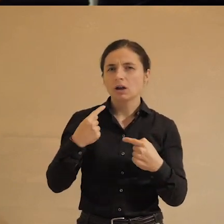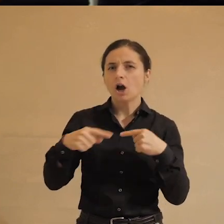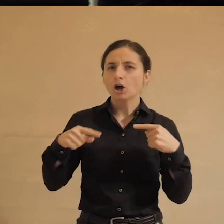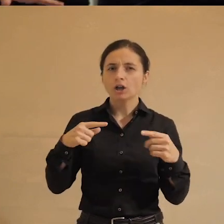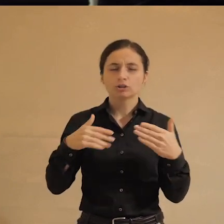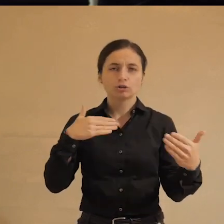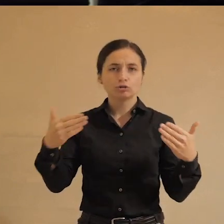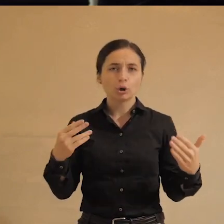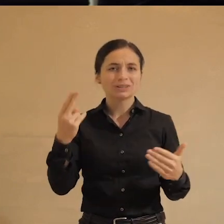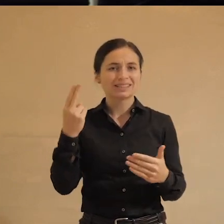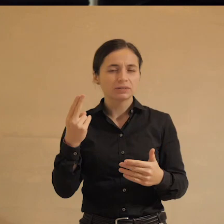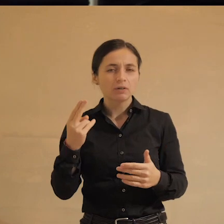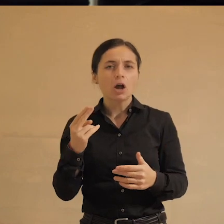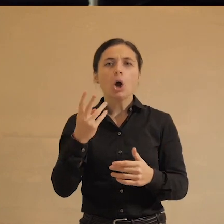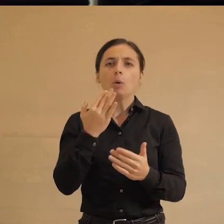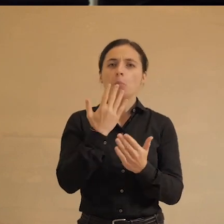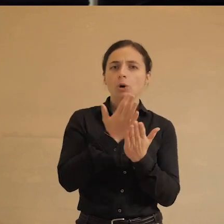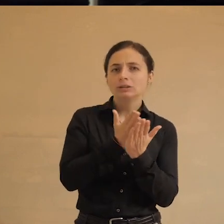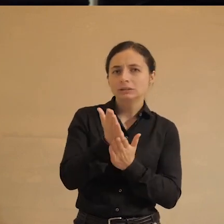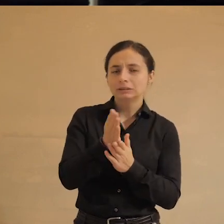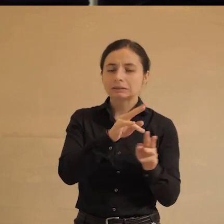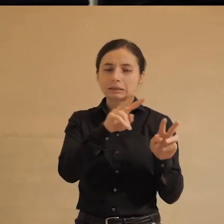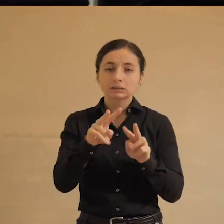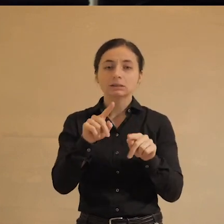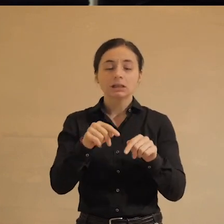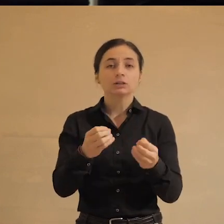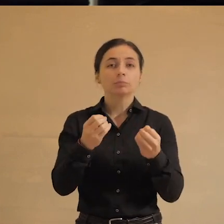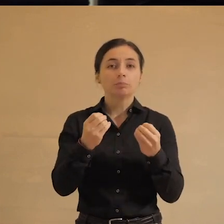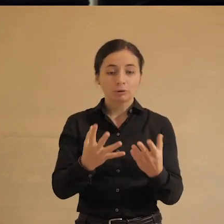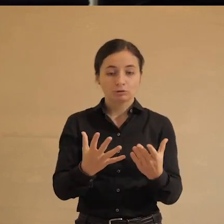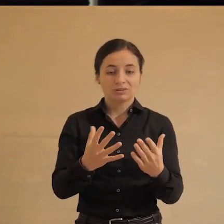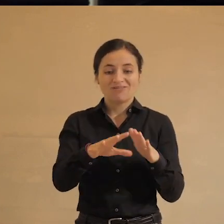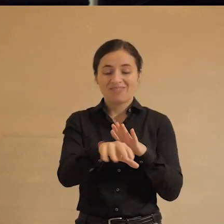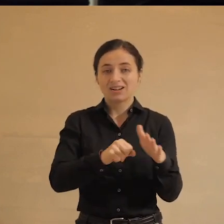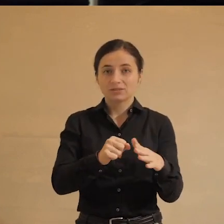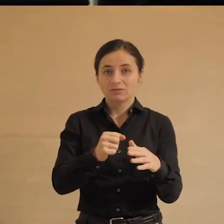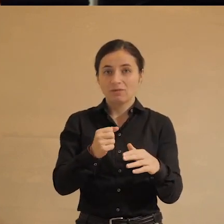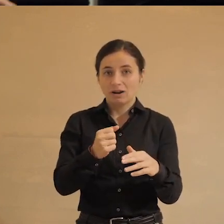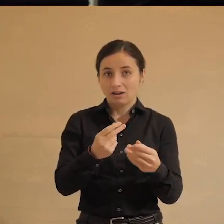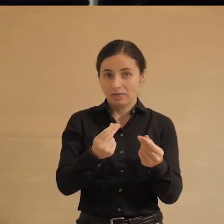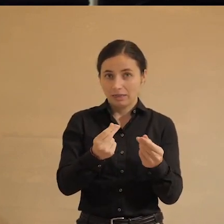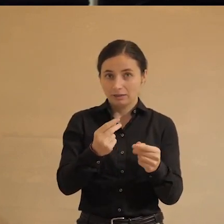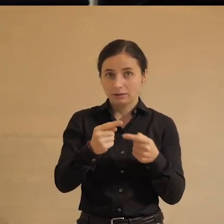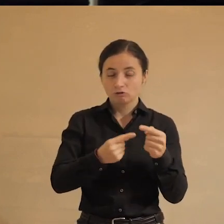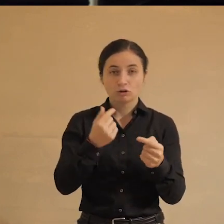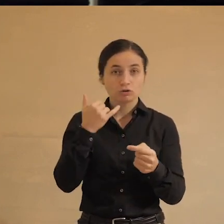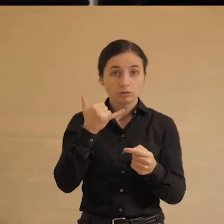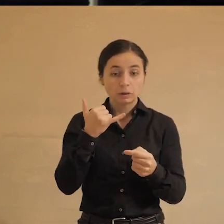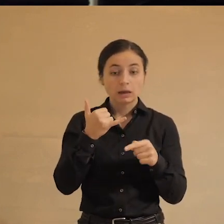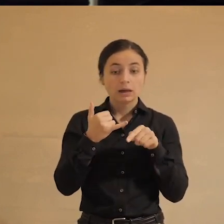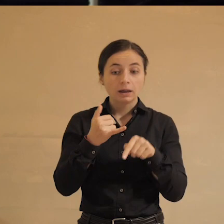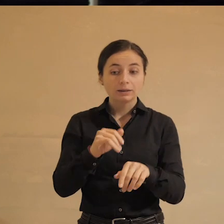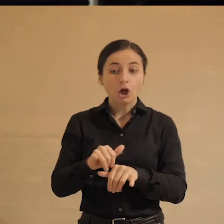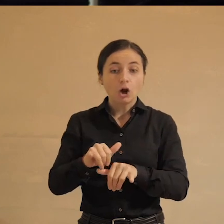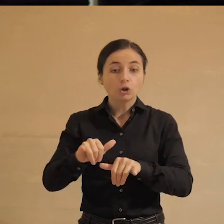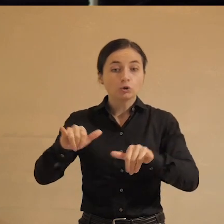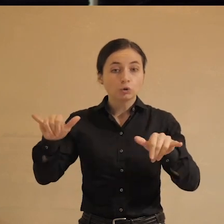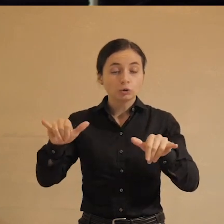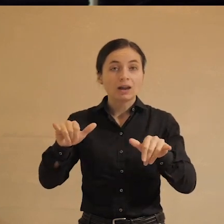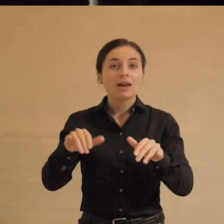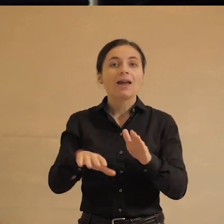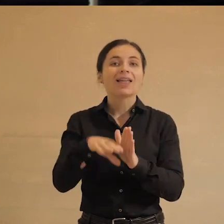сторон цифровизации, от политической слежки до простого воровства денег по телефону, стоит растущее число